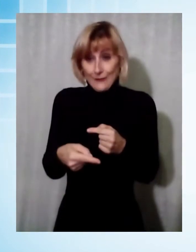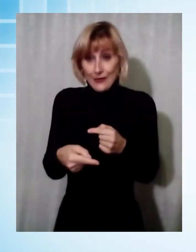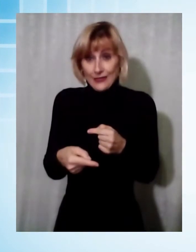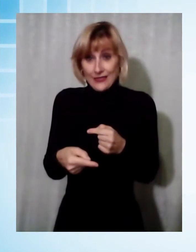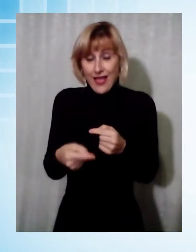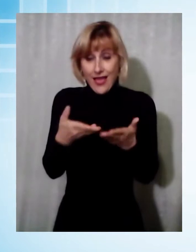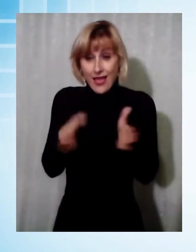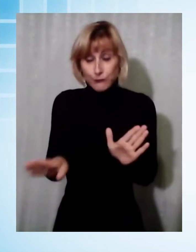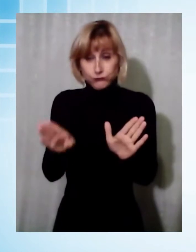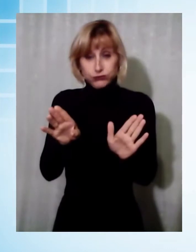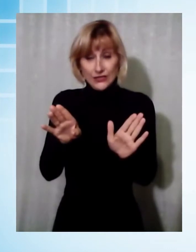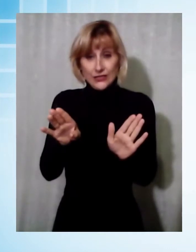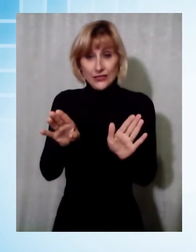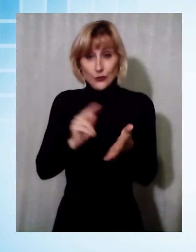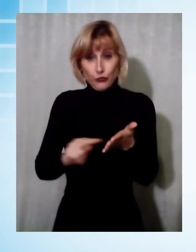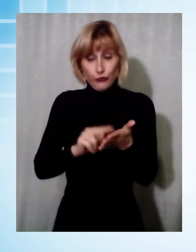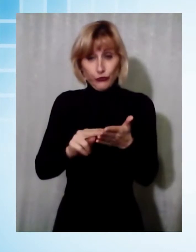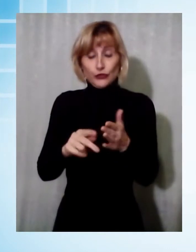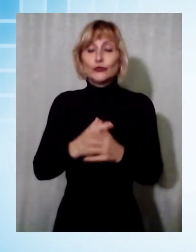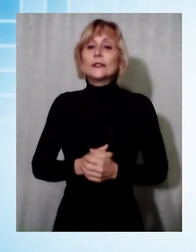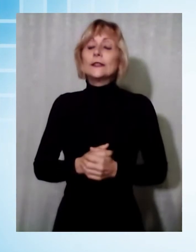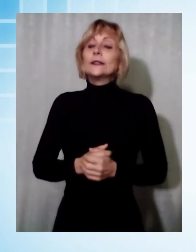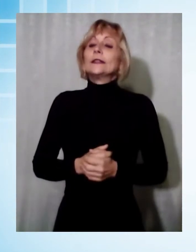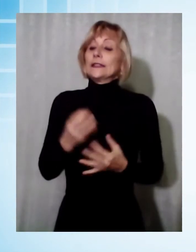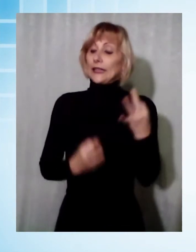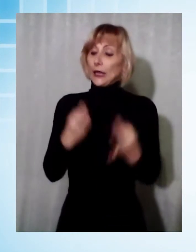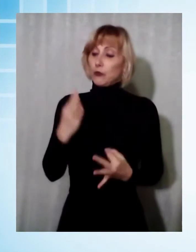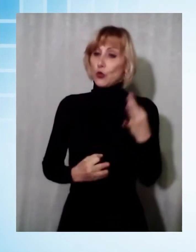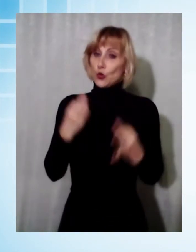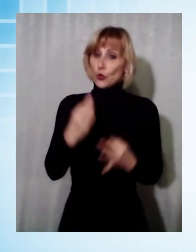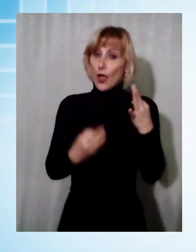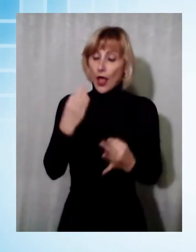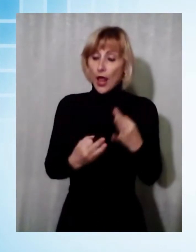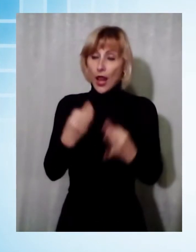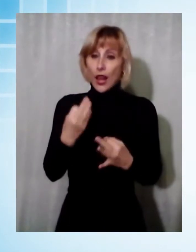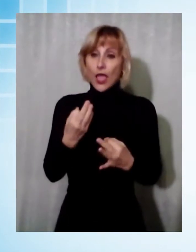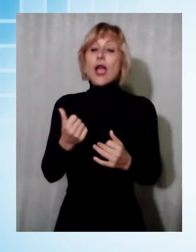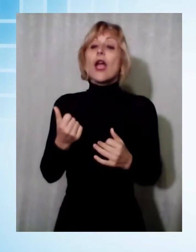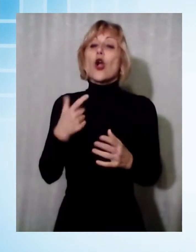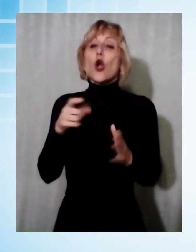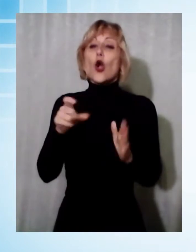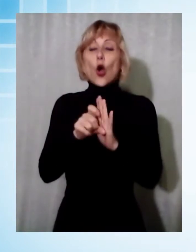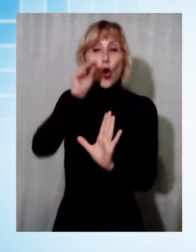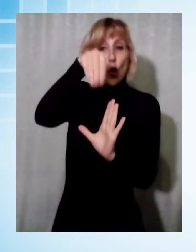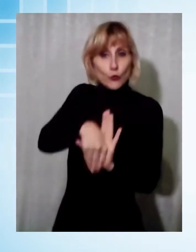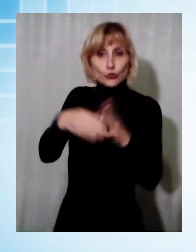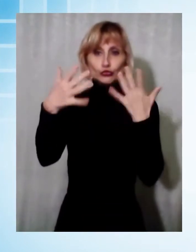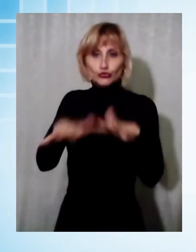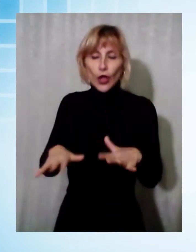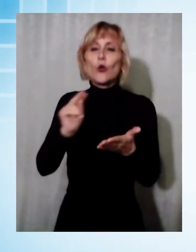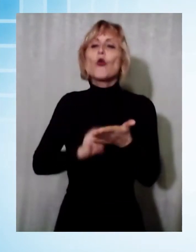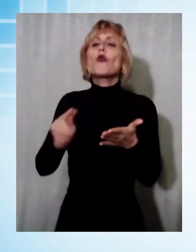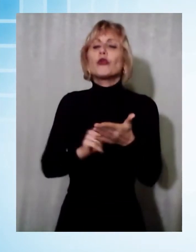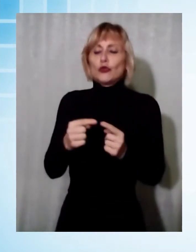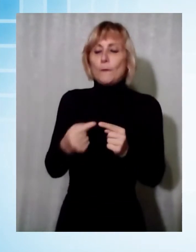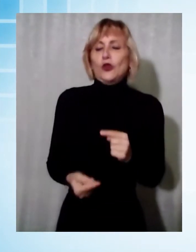Il Tribunale anche in Comune è diventato operativo al Municipio di Capannori l'ufficio di prossimità presso il quale